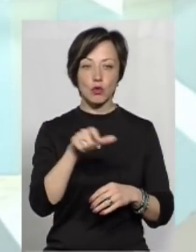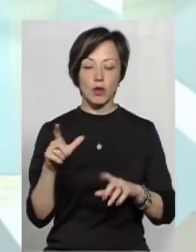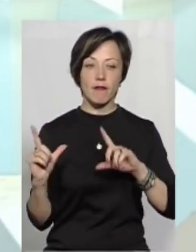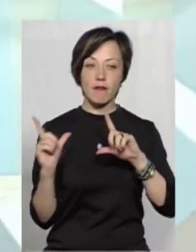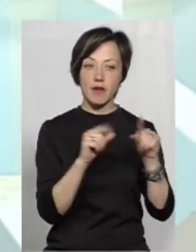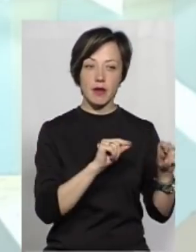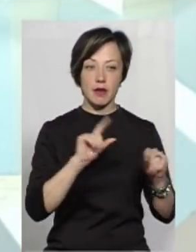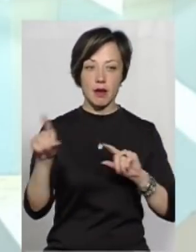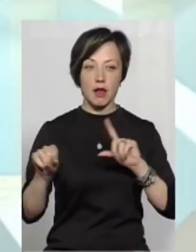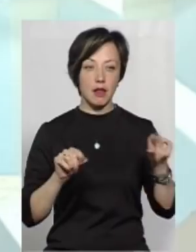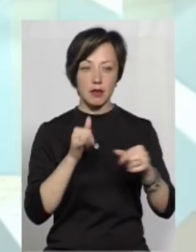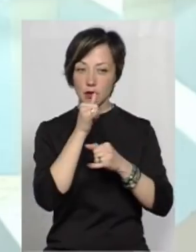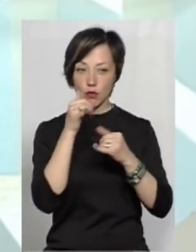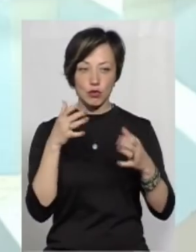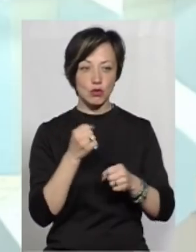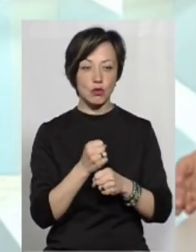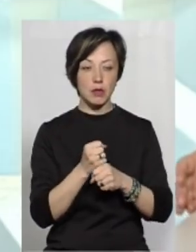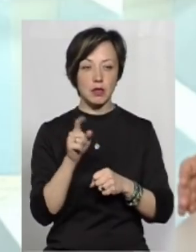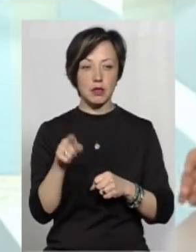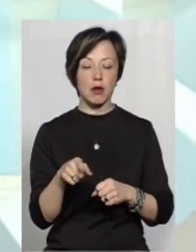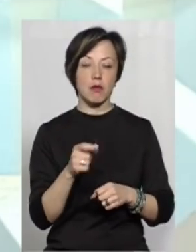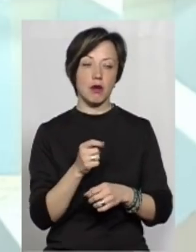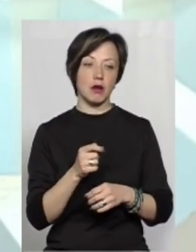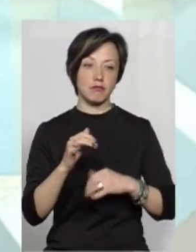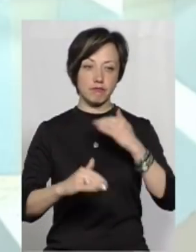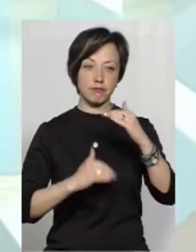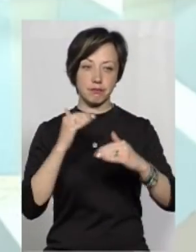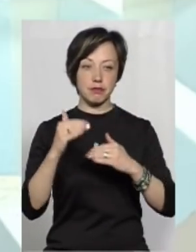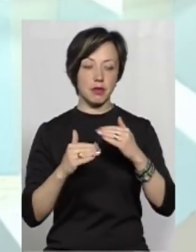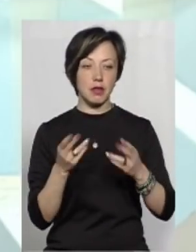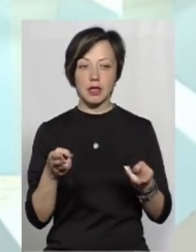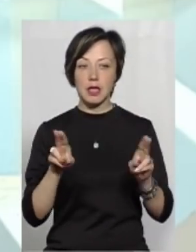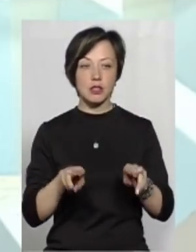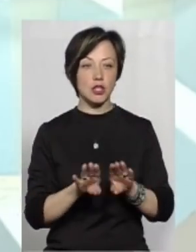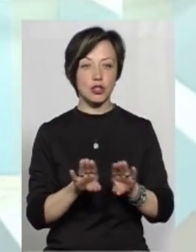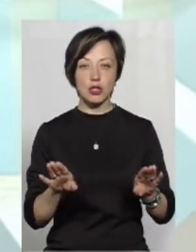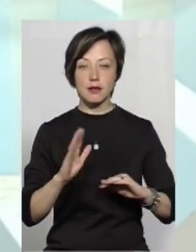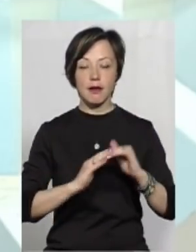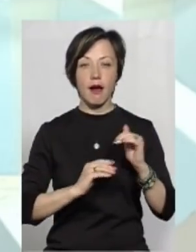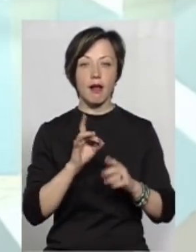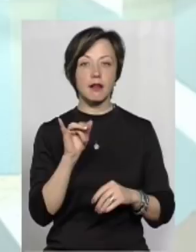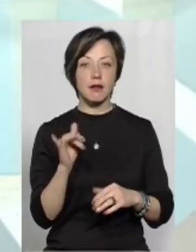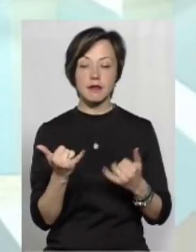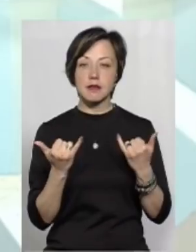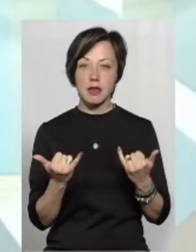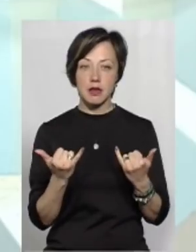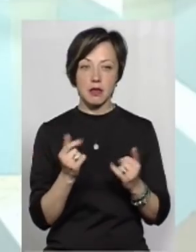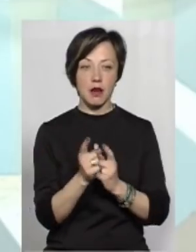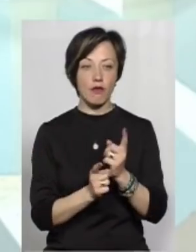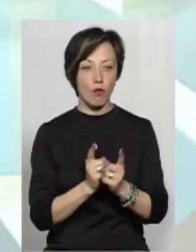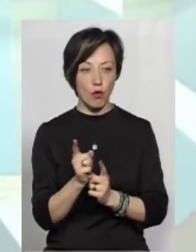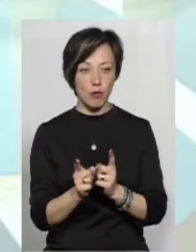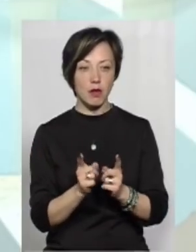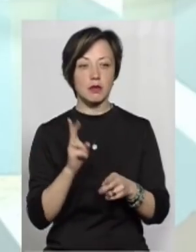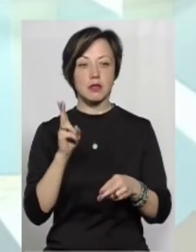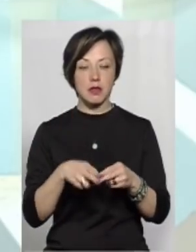виїхали, і вони вже не можуть зробити там кар'єру, і в них не залишилося кадрів, які зараз, тому що реформа